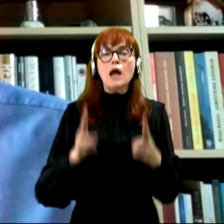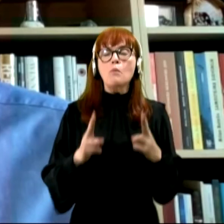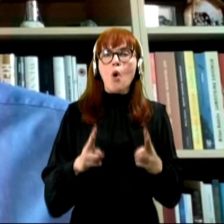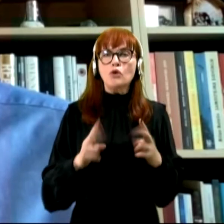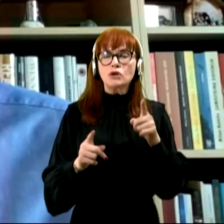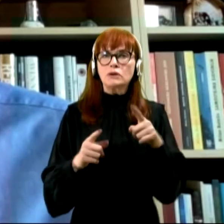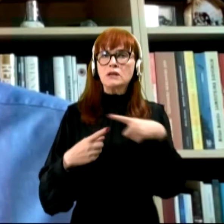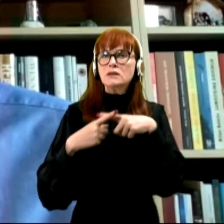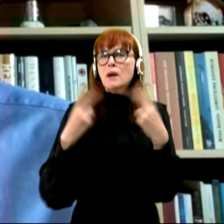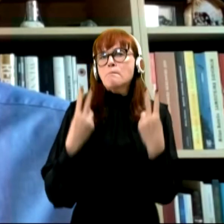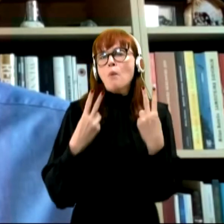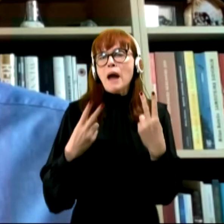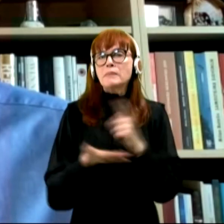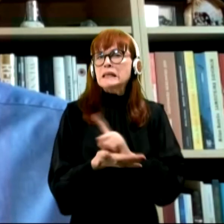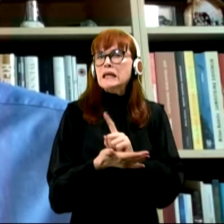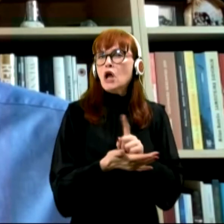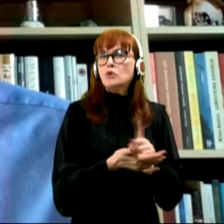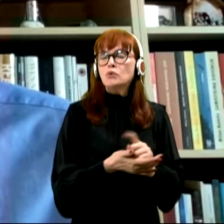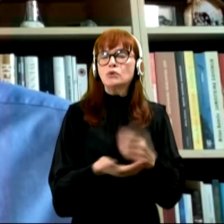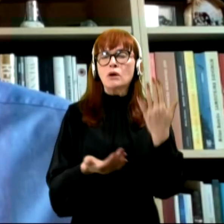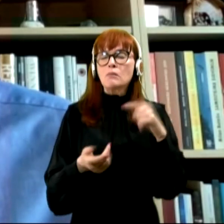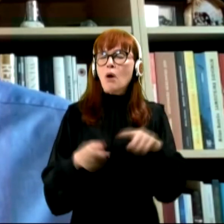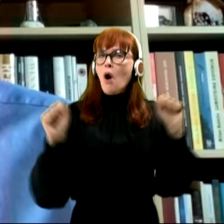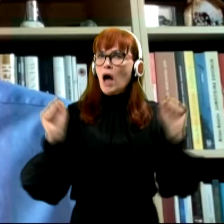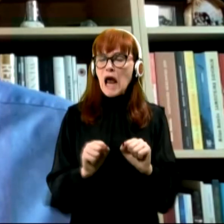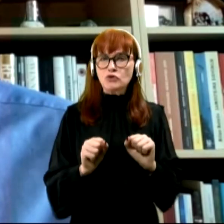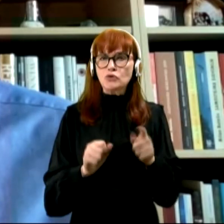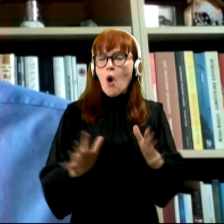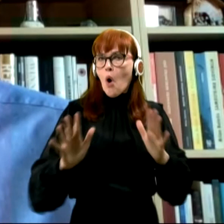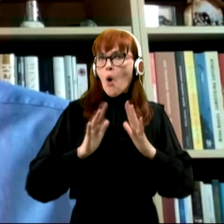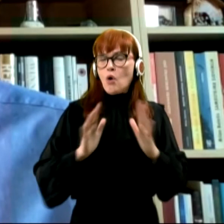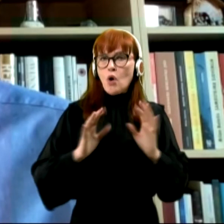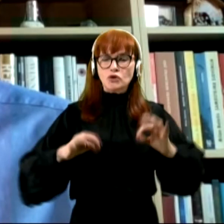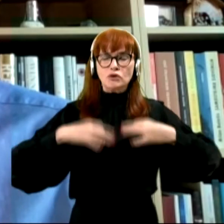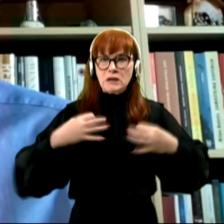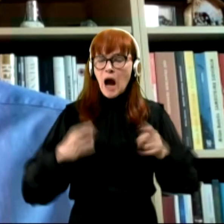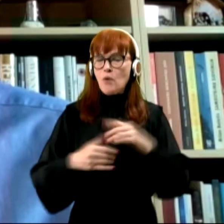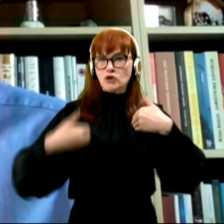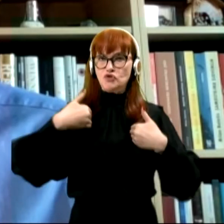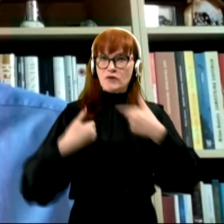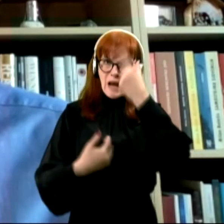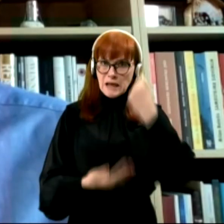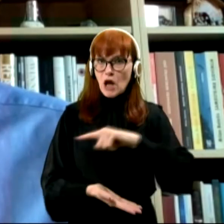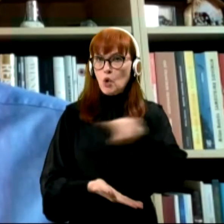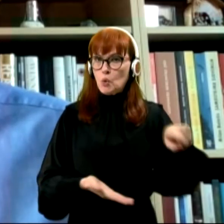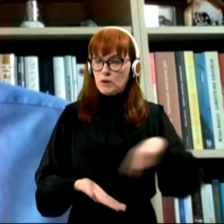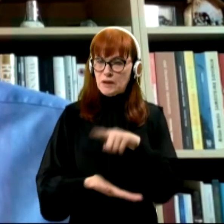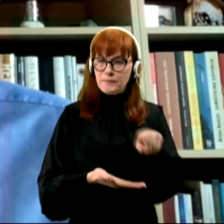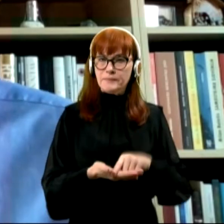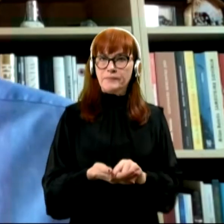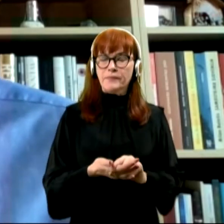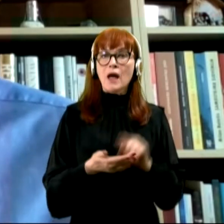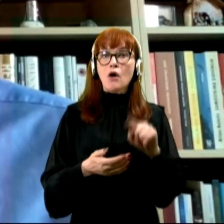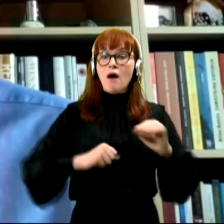tistih ključnih trenutkih, ko je šlo zares in ko je bilo ogroženo zdravje in življenje ljudjev. V to